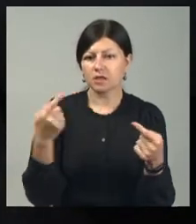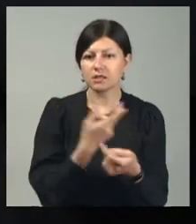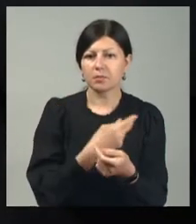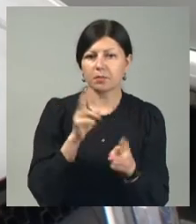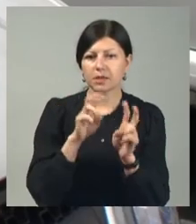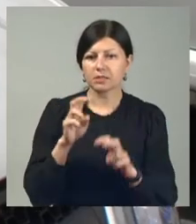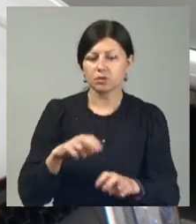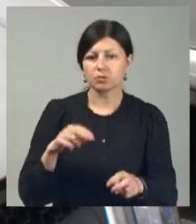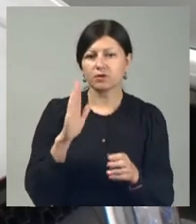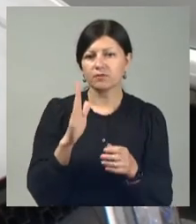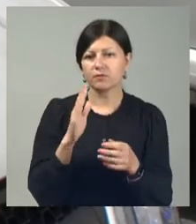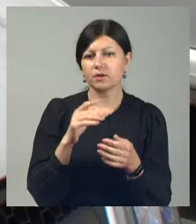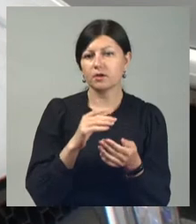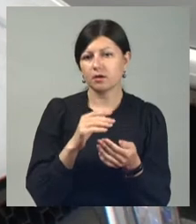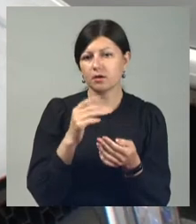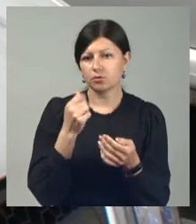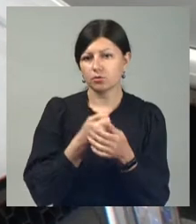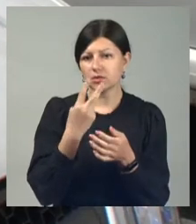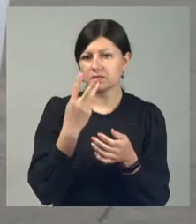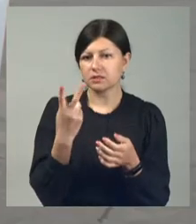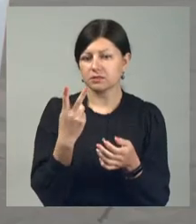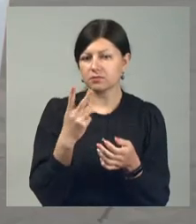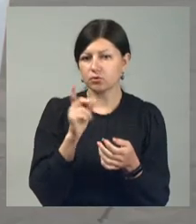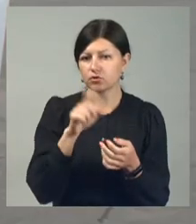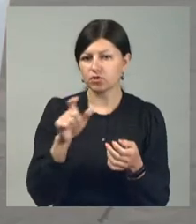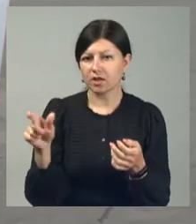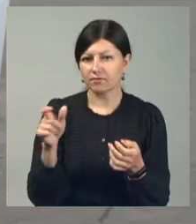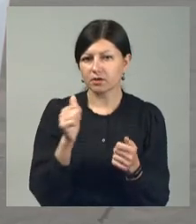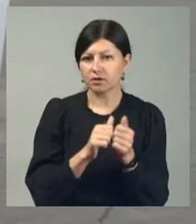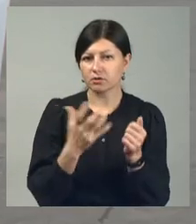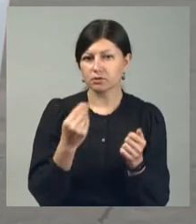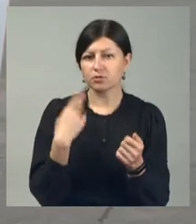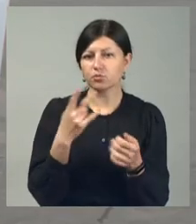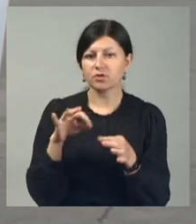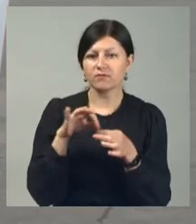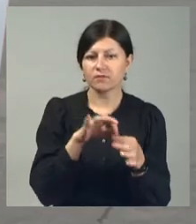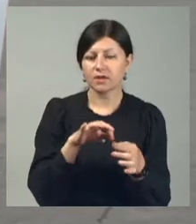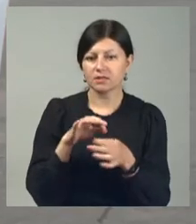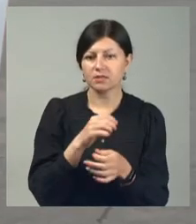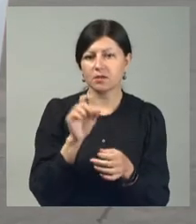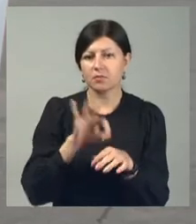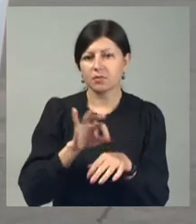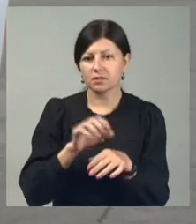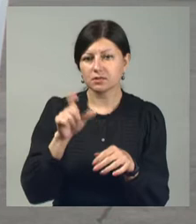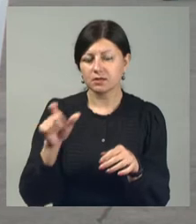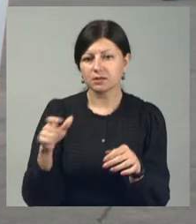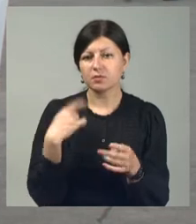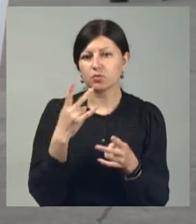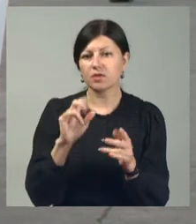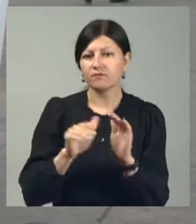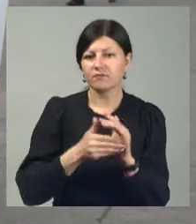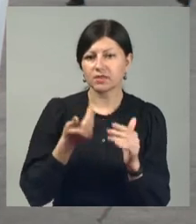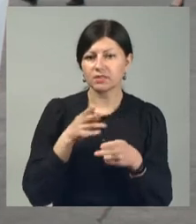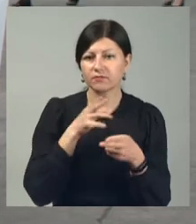ежедневном режиме для 32 человек. Нам нужно возить пациентов, нам нужно ездить на вызова, нам нужно